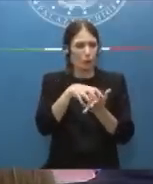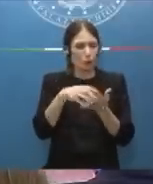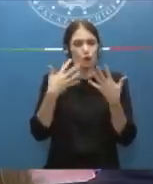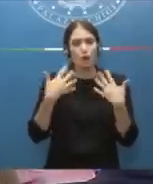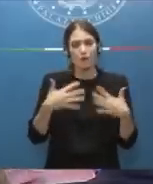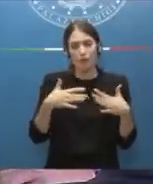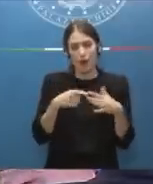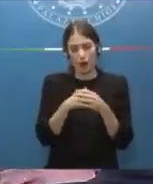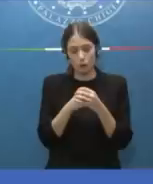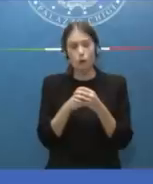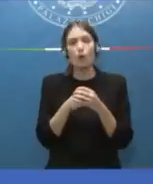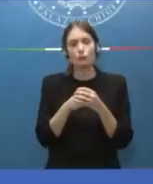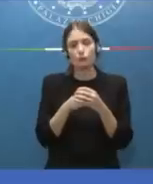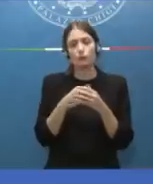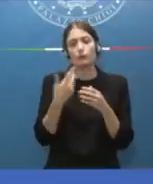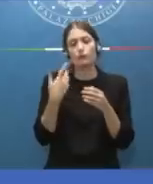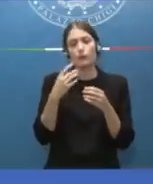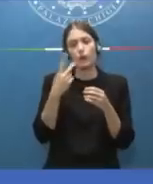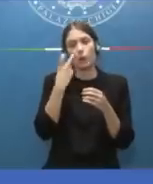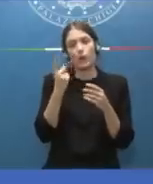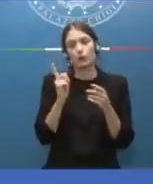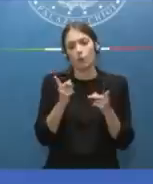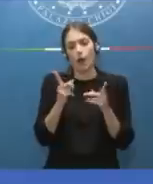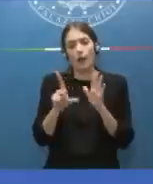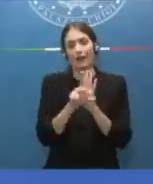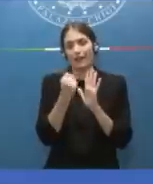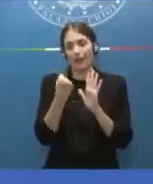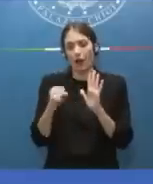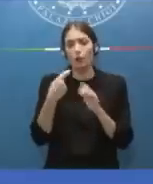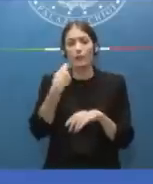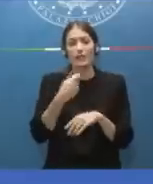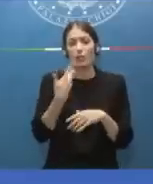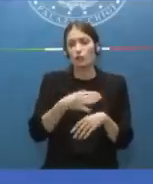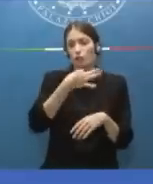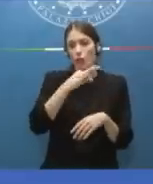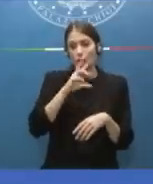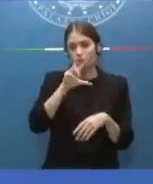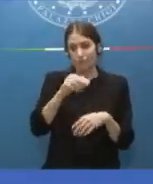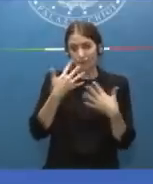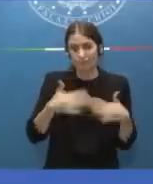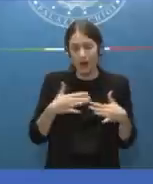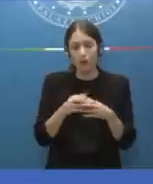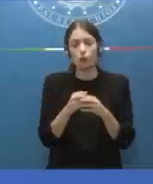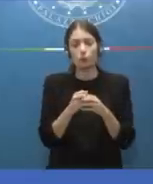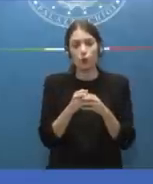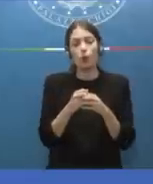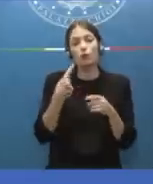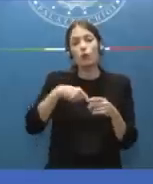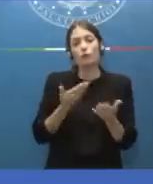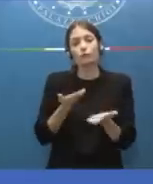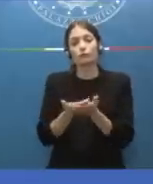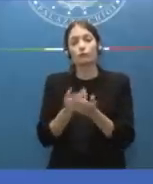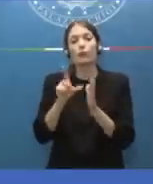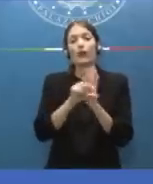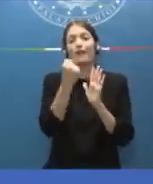una fattispecie specifica di reato. Come il Presidente ha già accennato, abbiamo optato per la proposizione di una fattispecie di reato